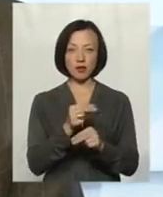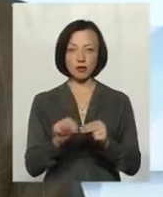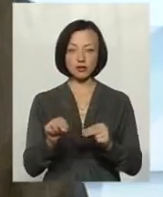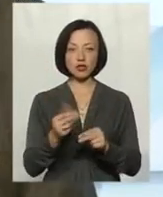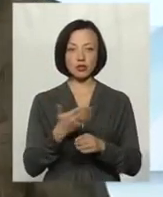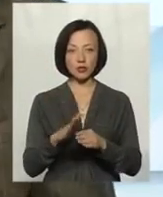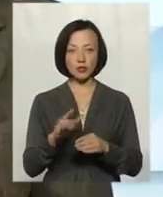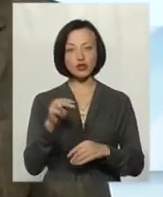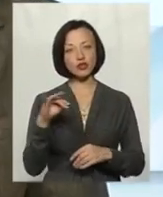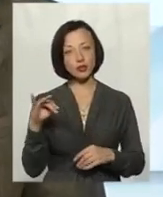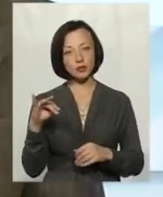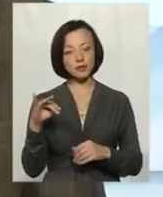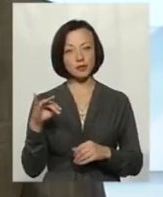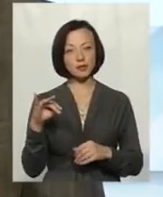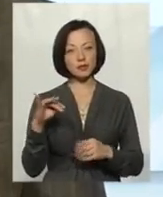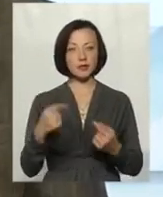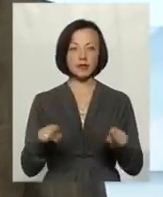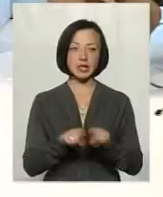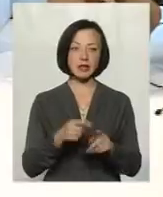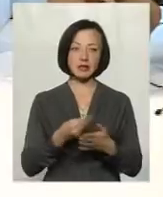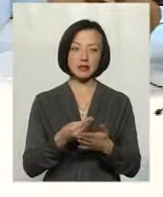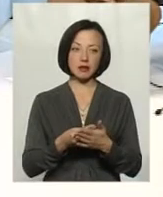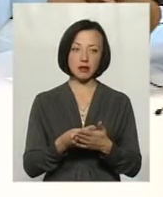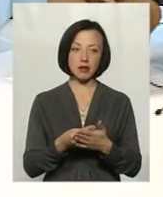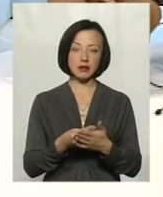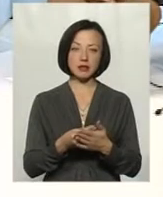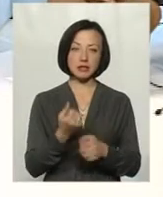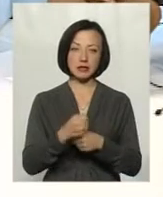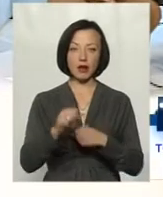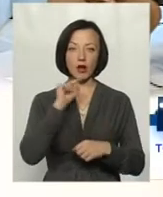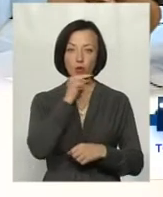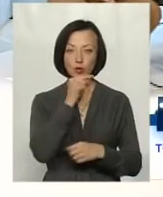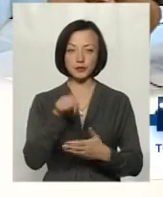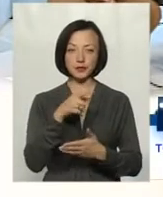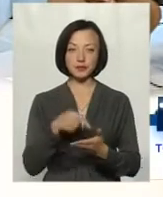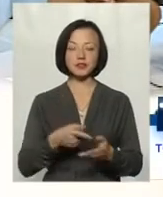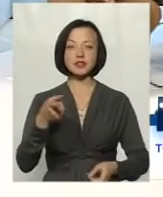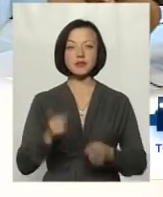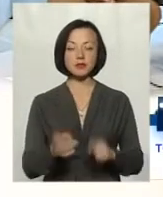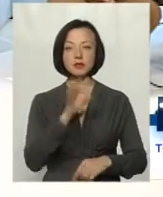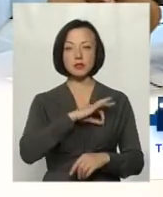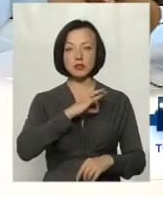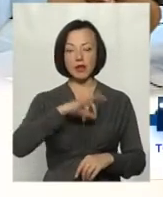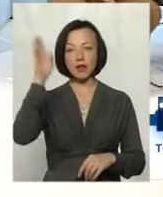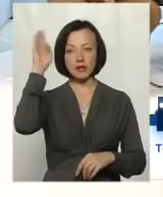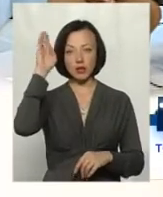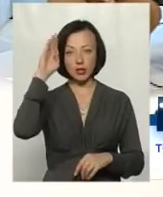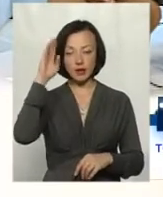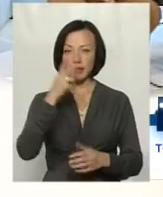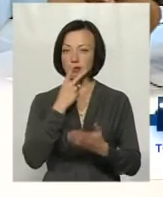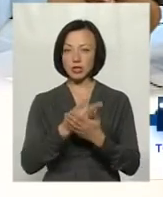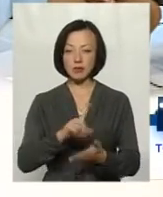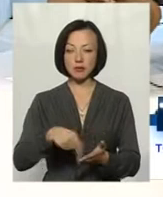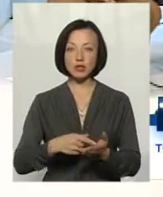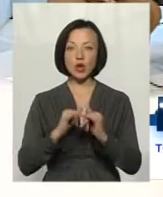хоча б частково, чи все-таки ціна? Ну, звичайно, споживання води скорочує, незважаючи на те, що місто